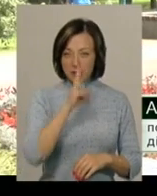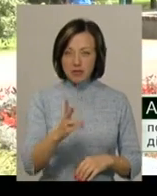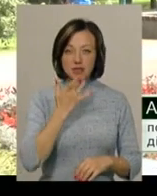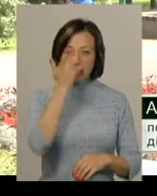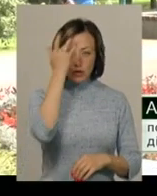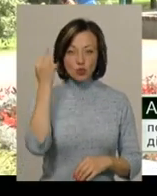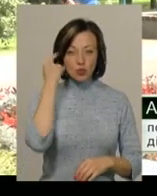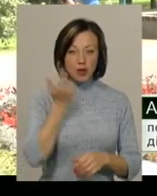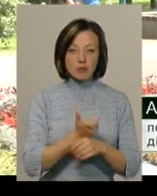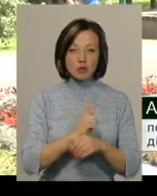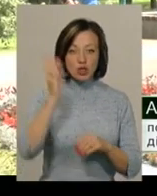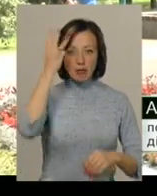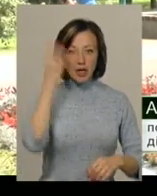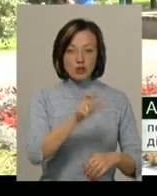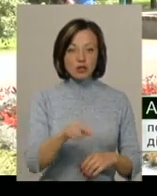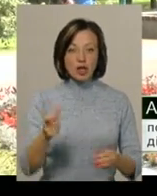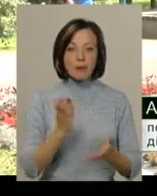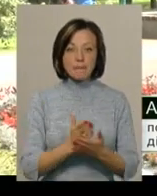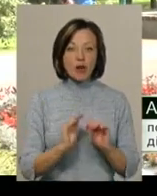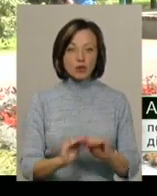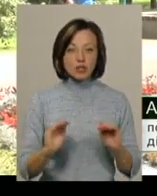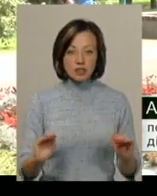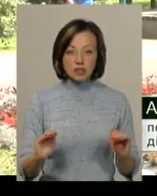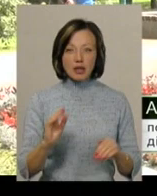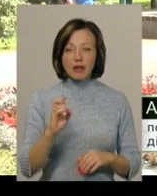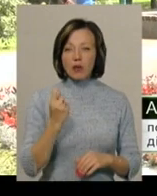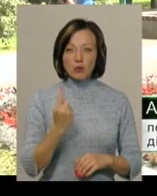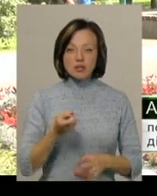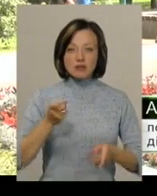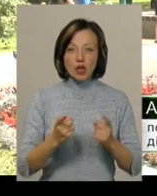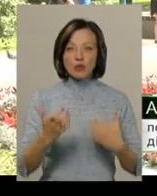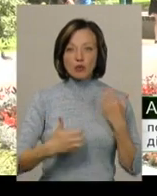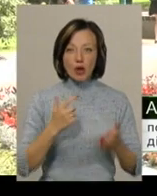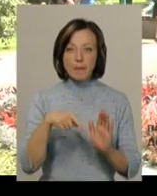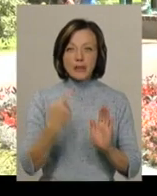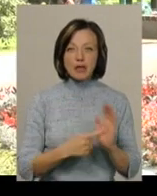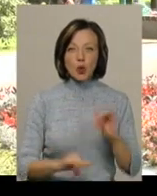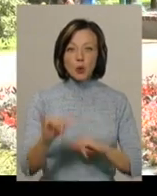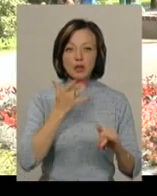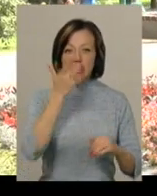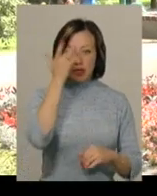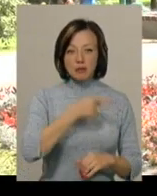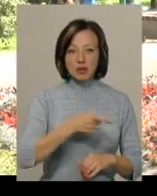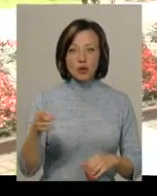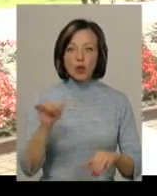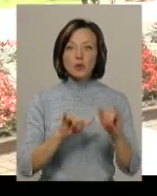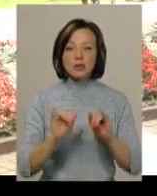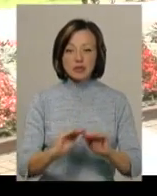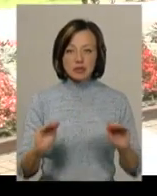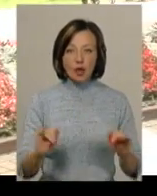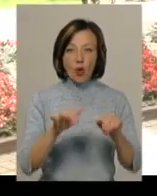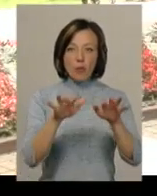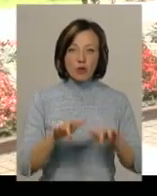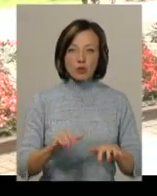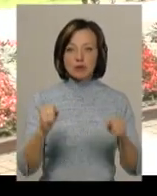я думаю, що більшість хмельничан, які мають діток, і не одного, звичайно, турбує питання, куди на літній період подіти дітей. «Є і комп